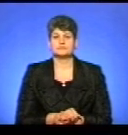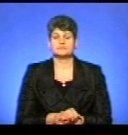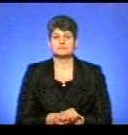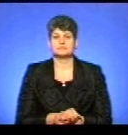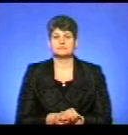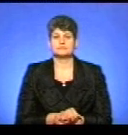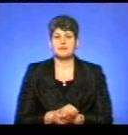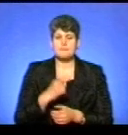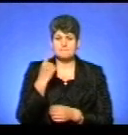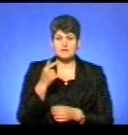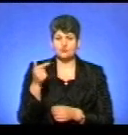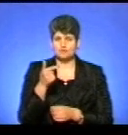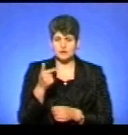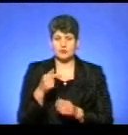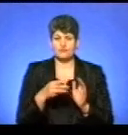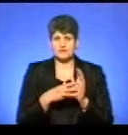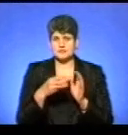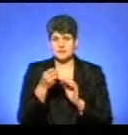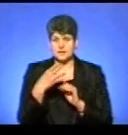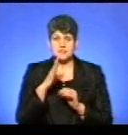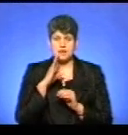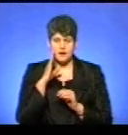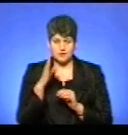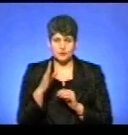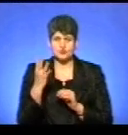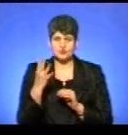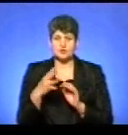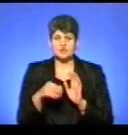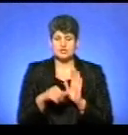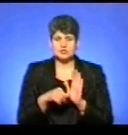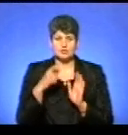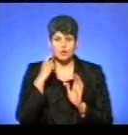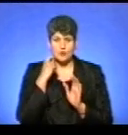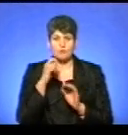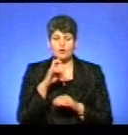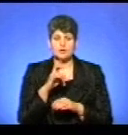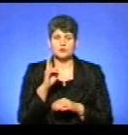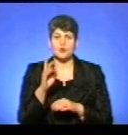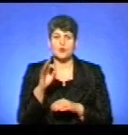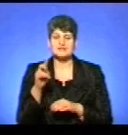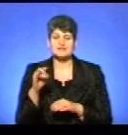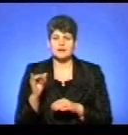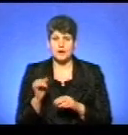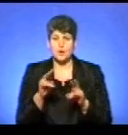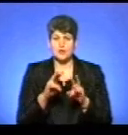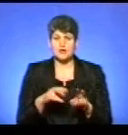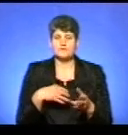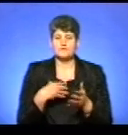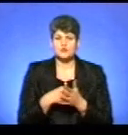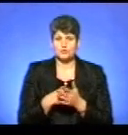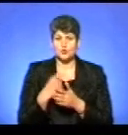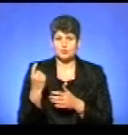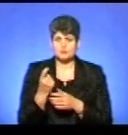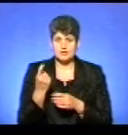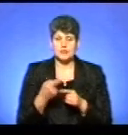1 грудня о 8.15 ранку 46-річний Богдан Козира оглядав свою господарку.